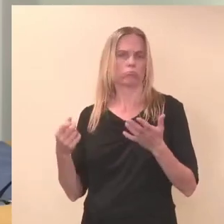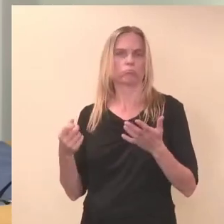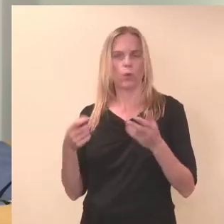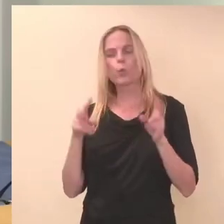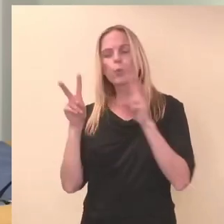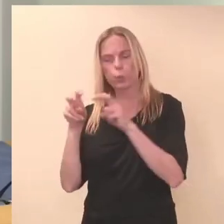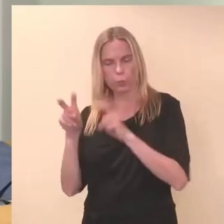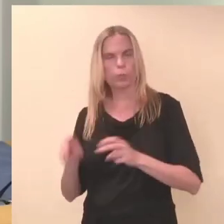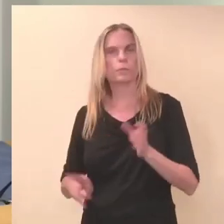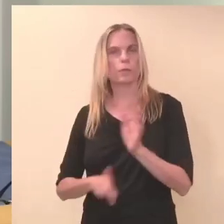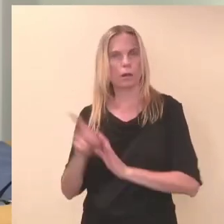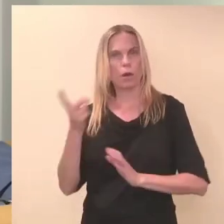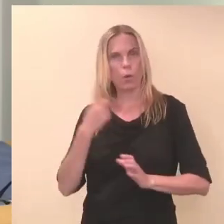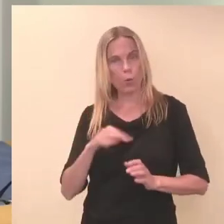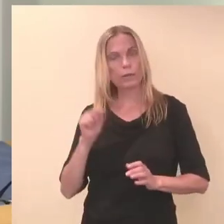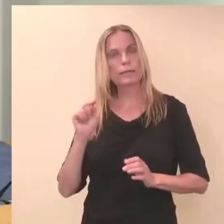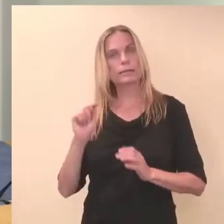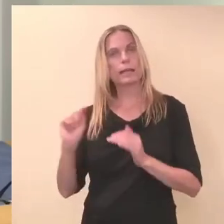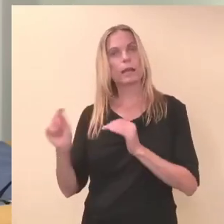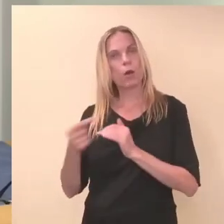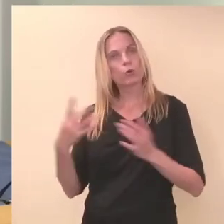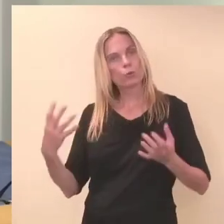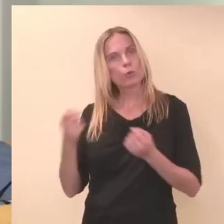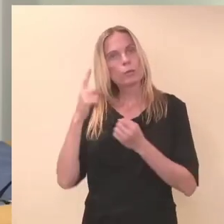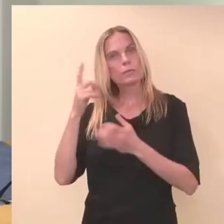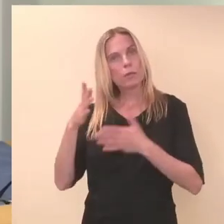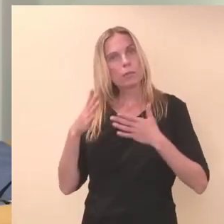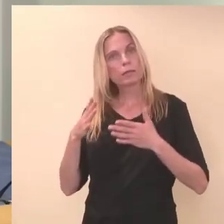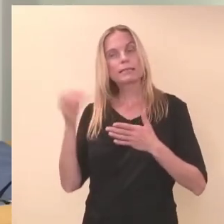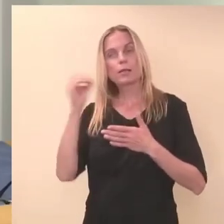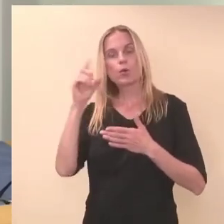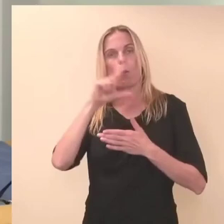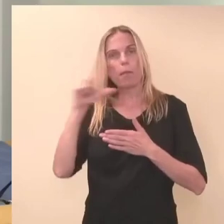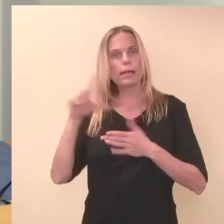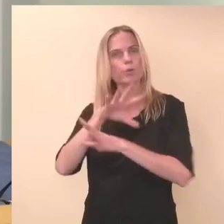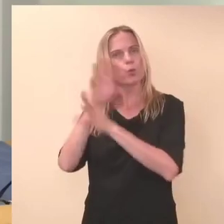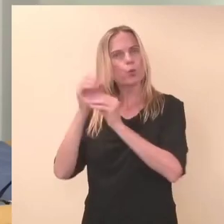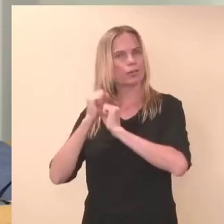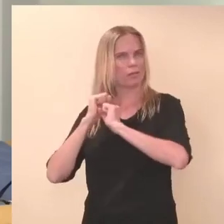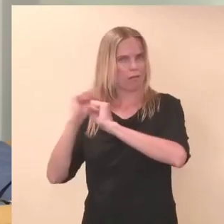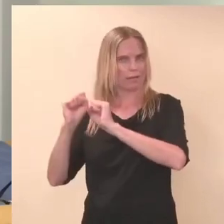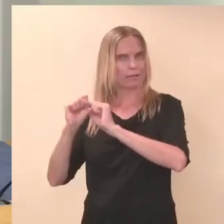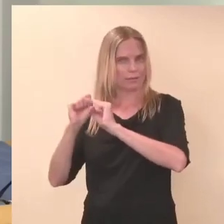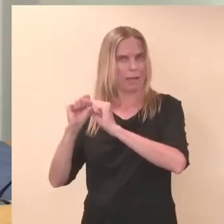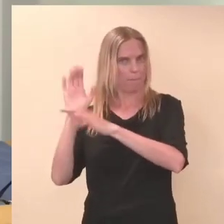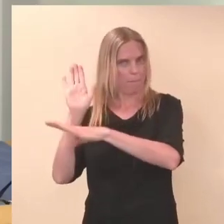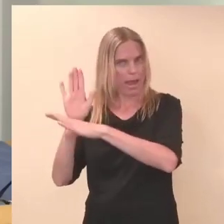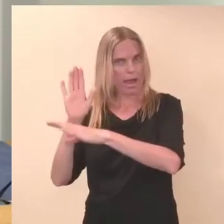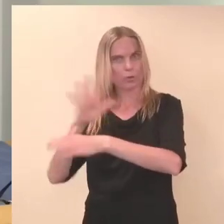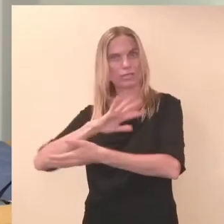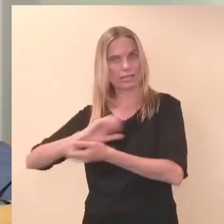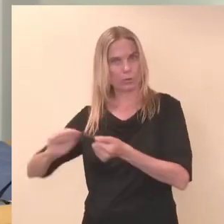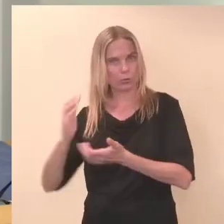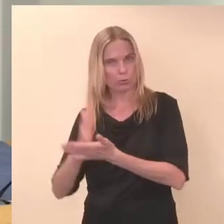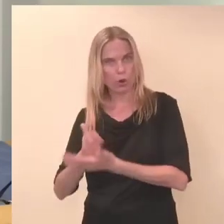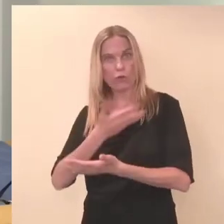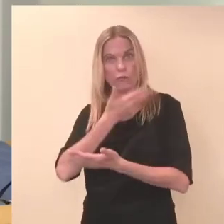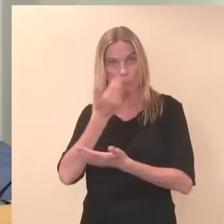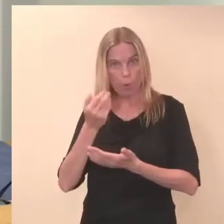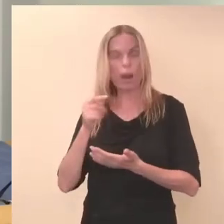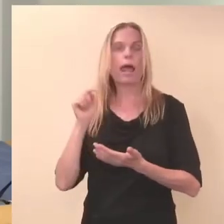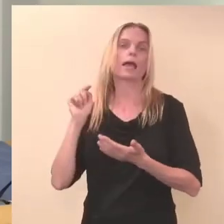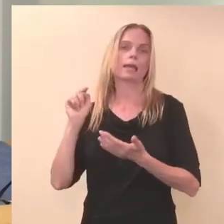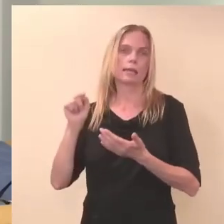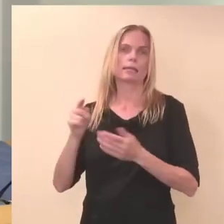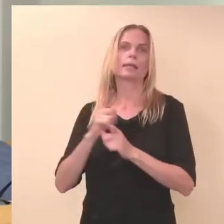on Euroopa Liidu andmekaits üldmäärust siis rikutud või mitte ja kindlasti tehakse omad järjeldused sellest